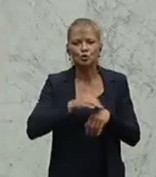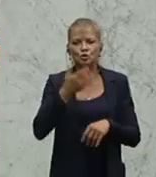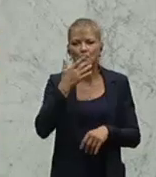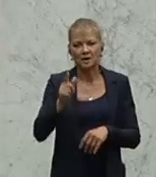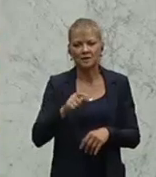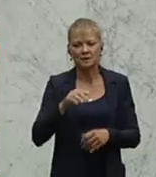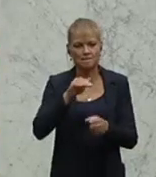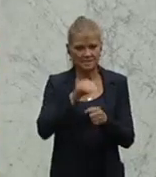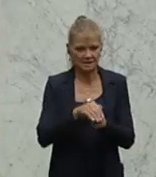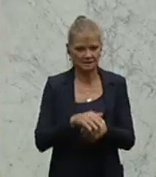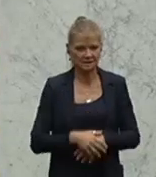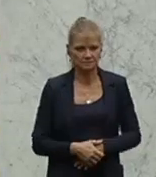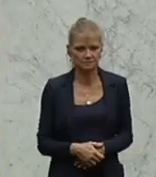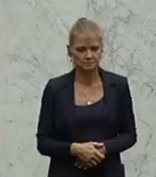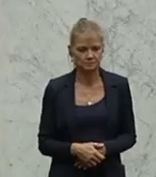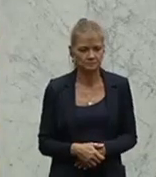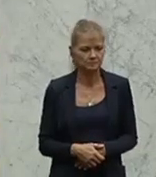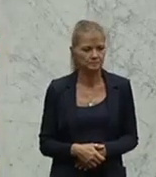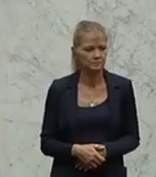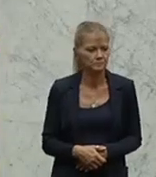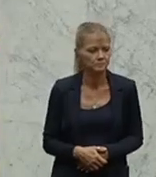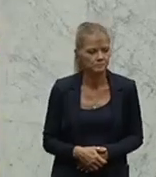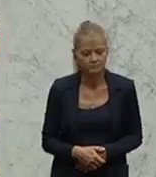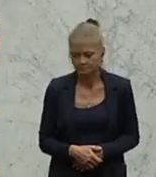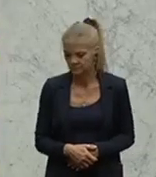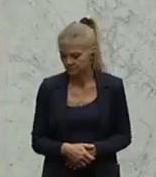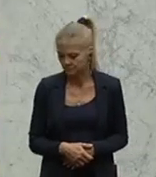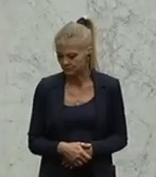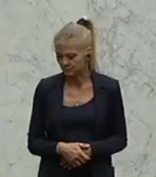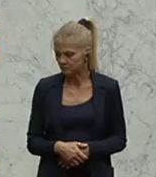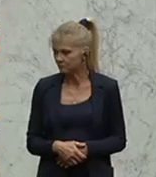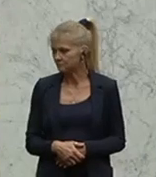Nächster Redner ist Peter Pilz, erster Sicherheitssprecher der Grünen.